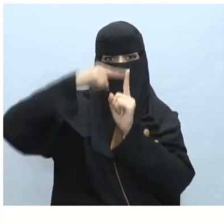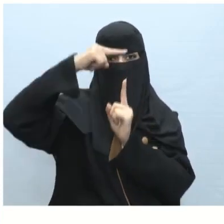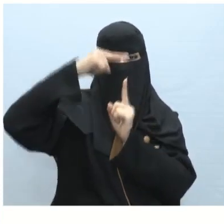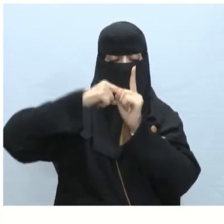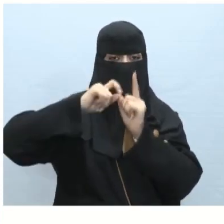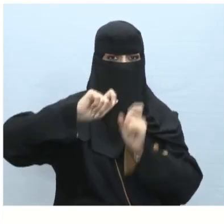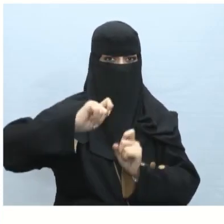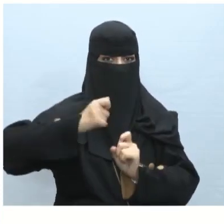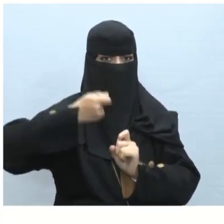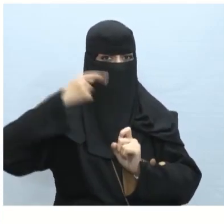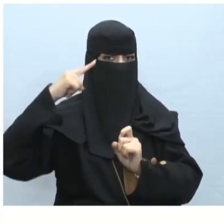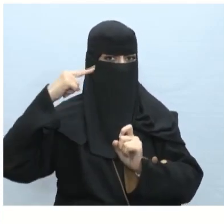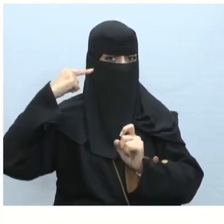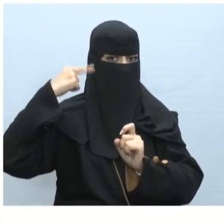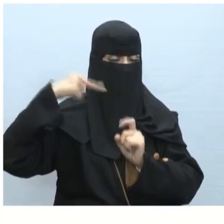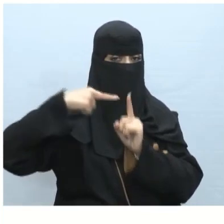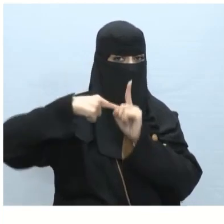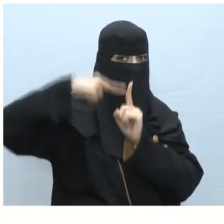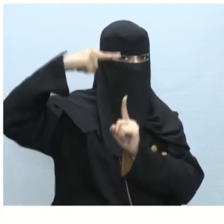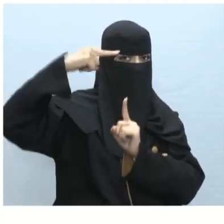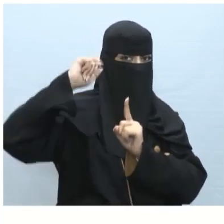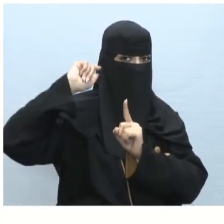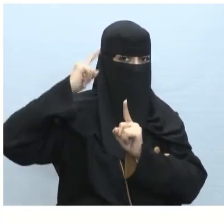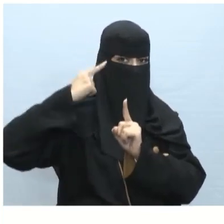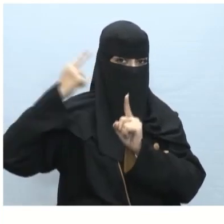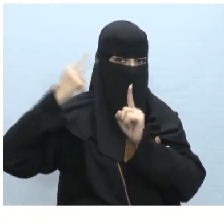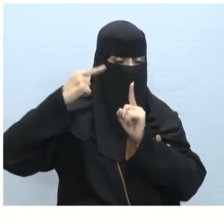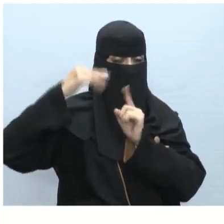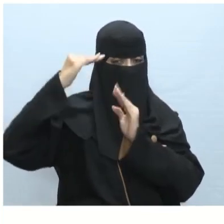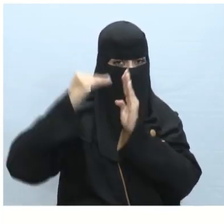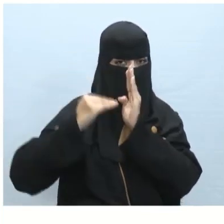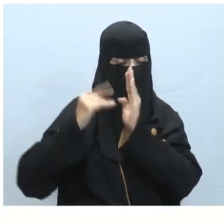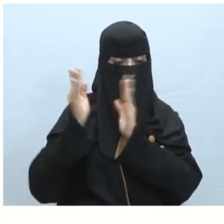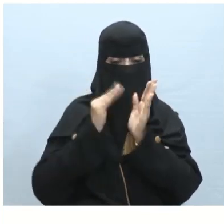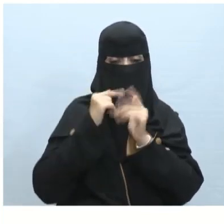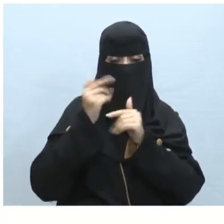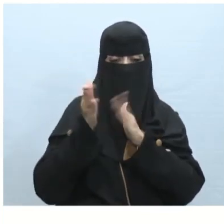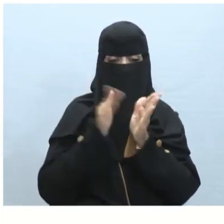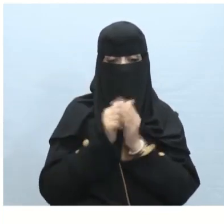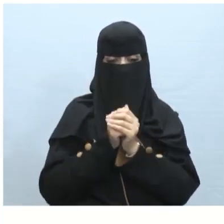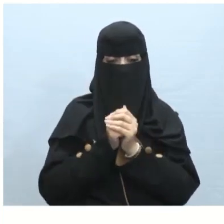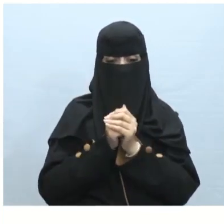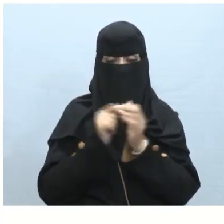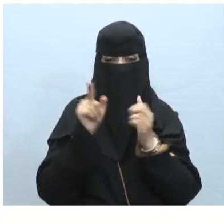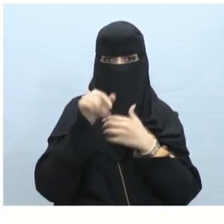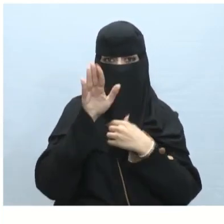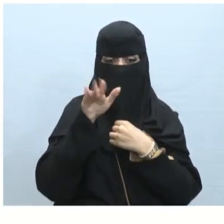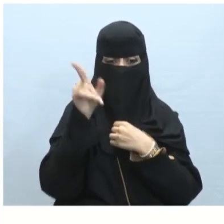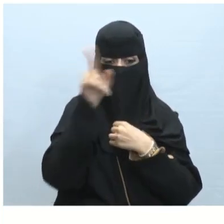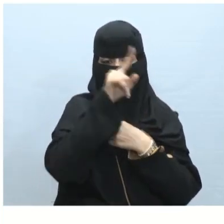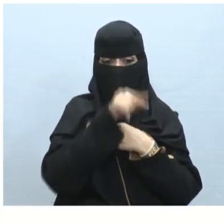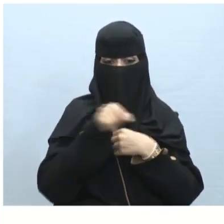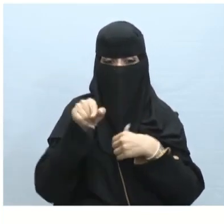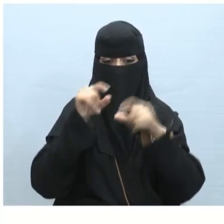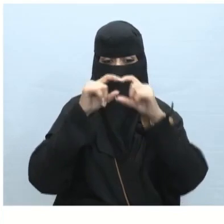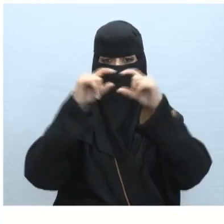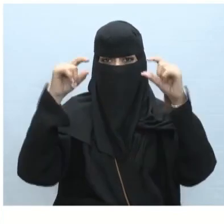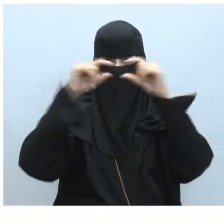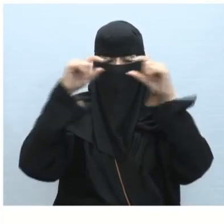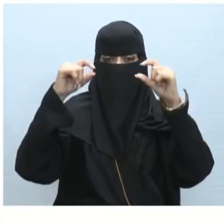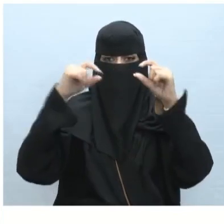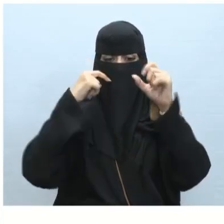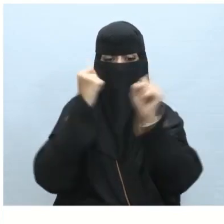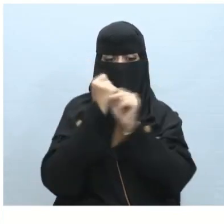صوت المقطع أو مستوى صوت المقطع الصوتي أيضا كما هو واضح على الصورة في